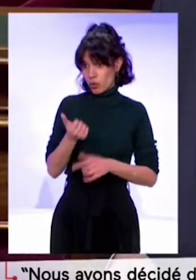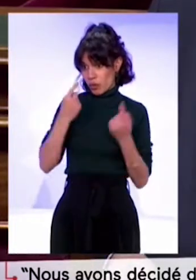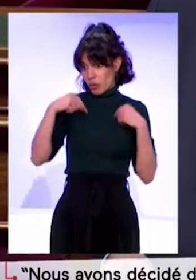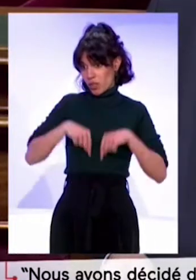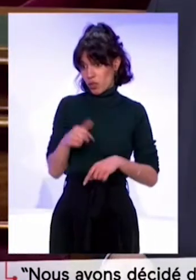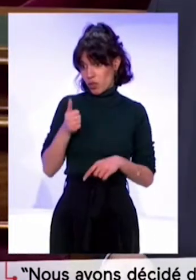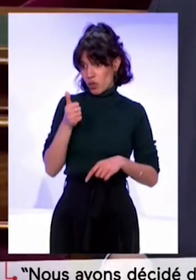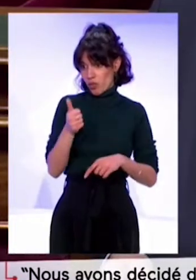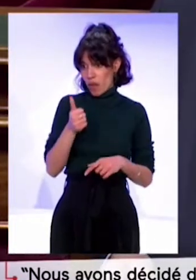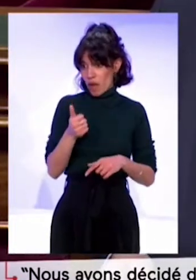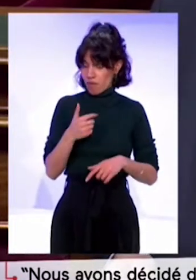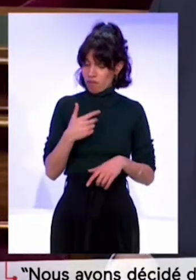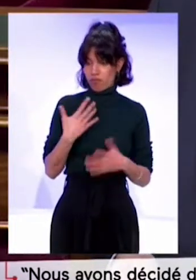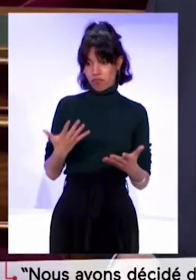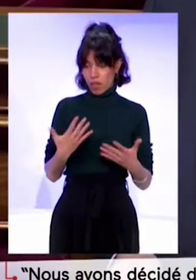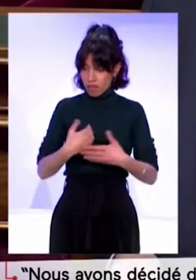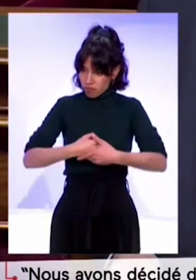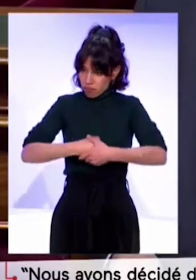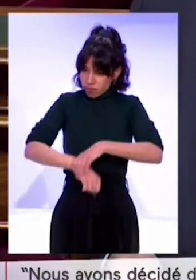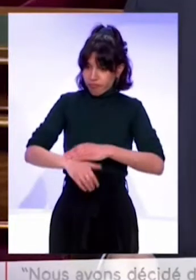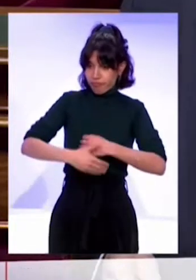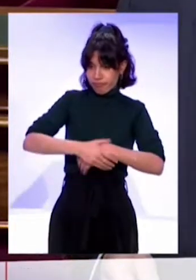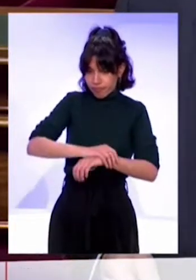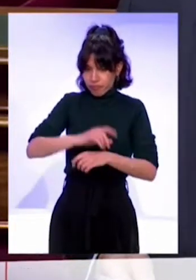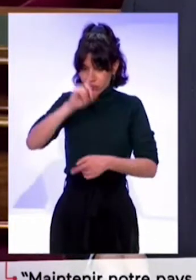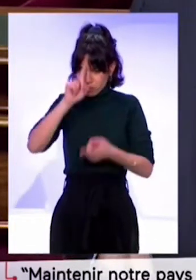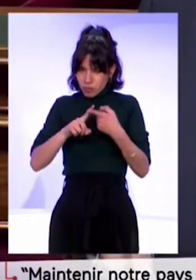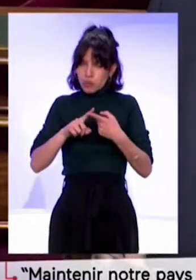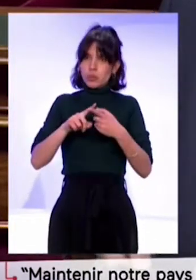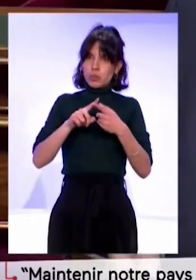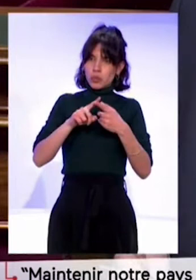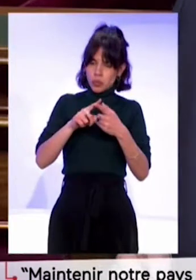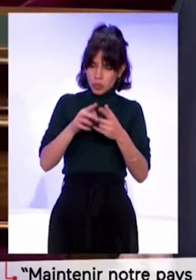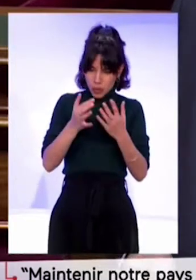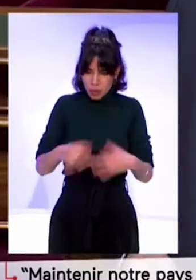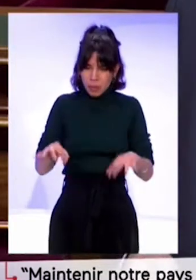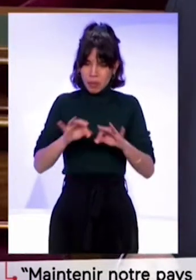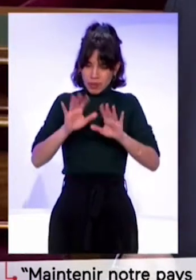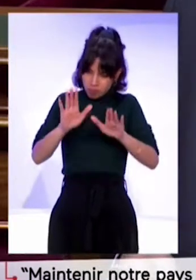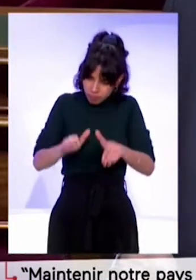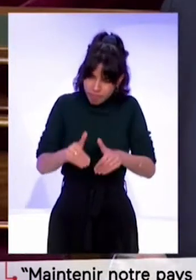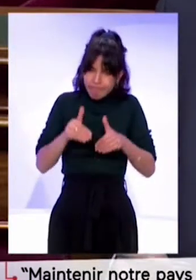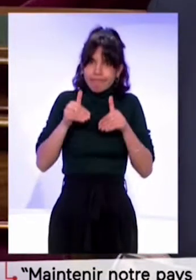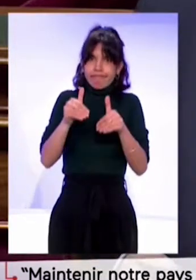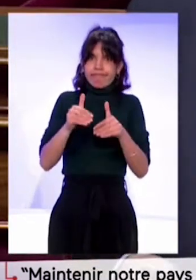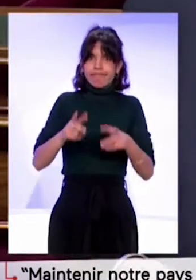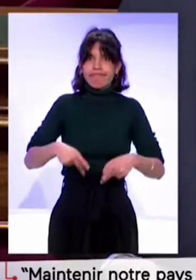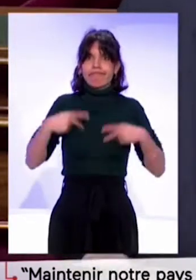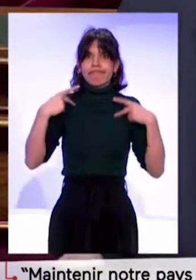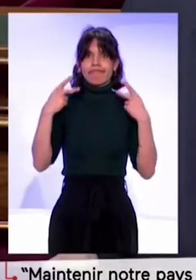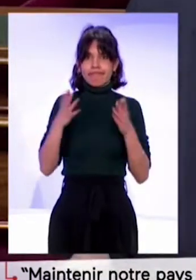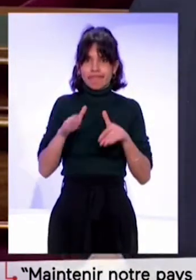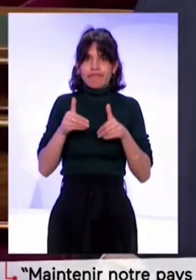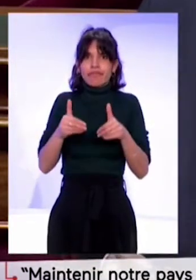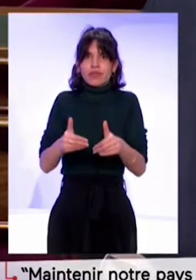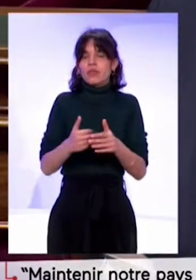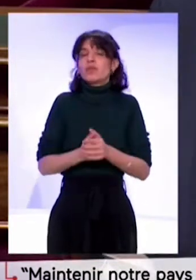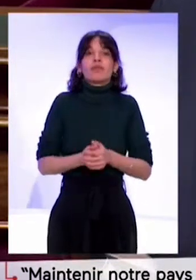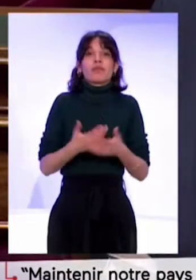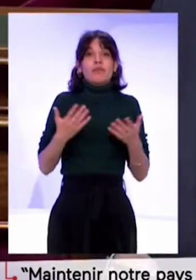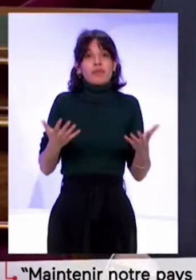aussi quotidiennement à l'action du pays, à le faire tourner. Et je voudrais dire que